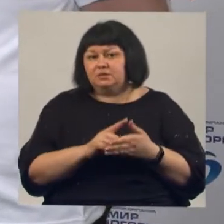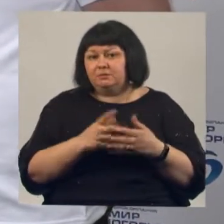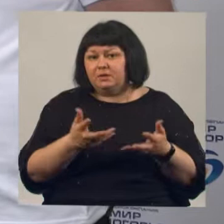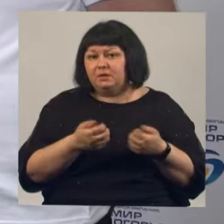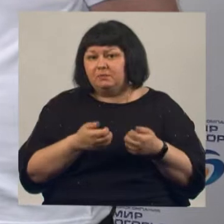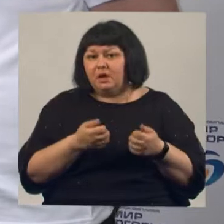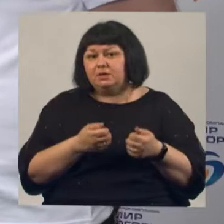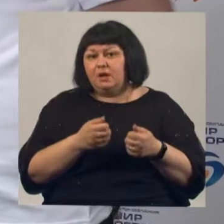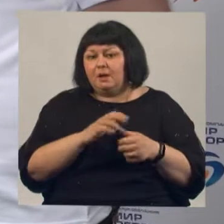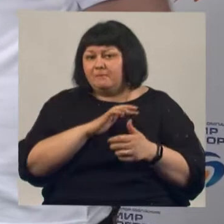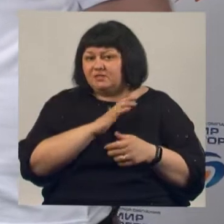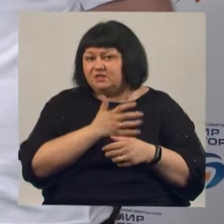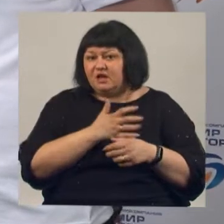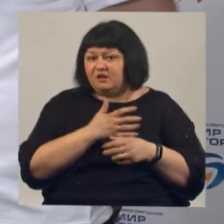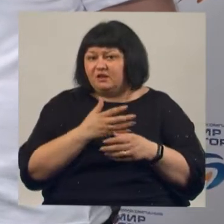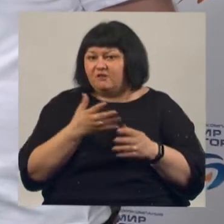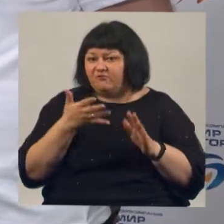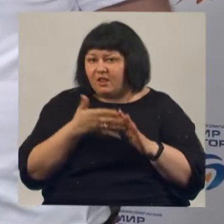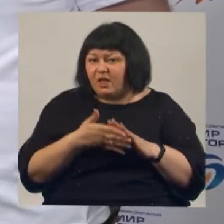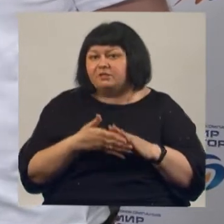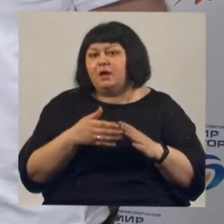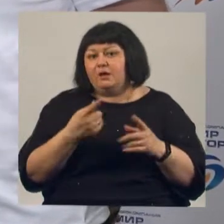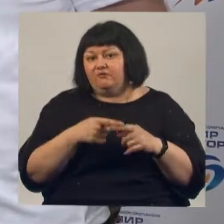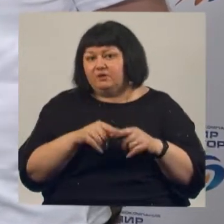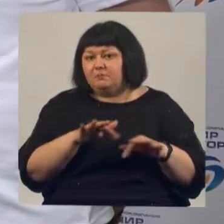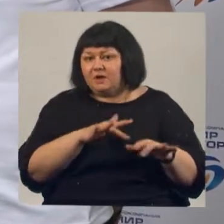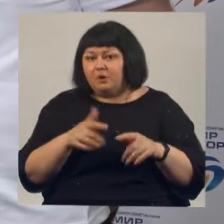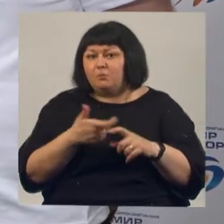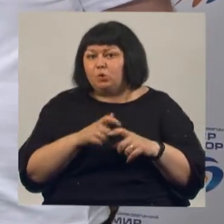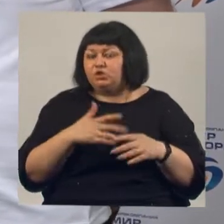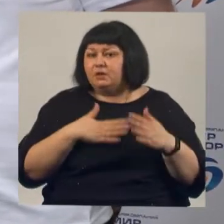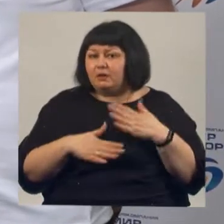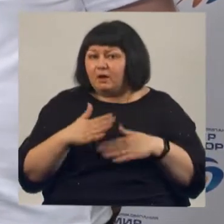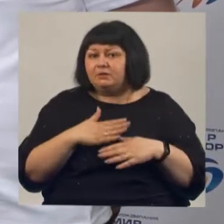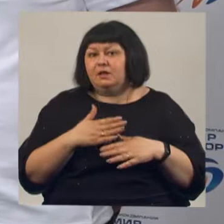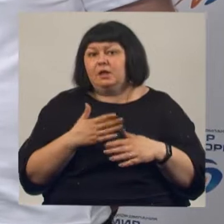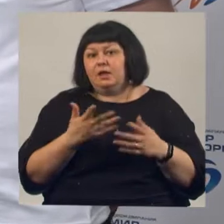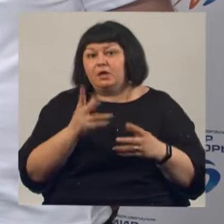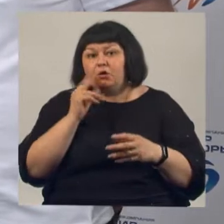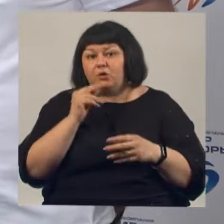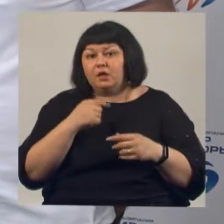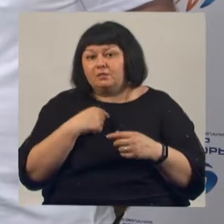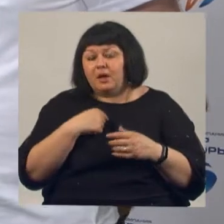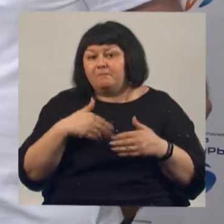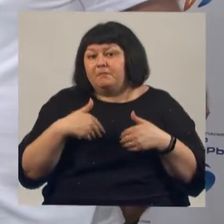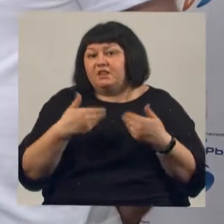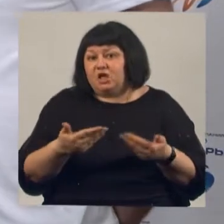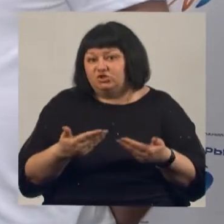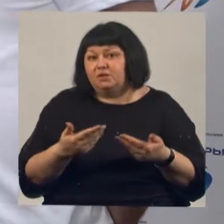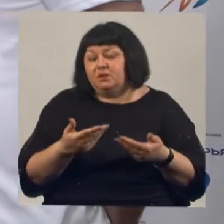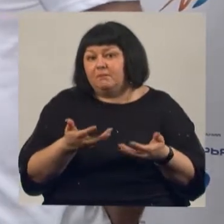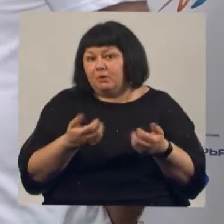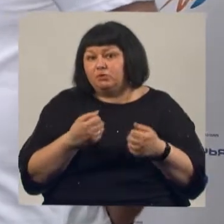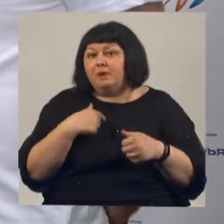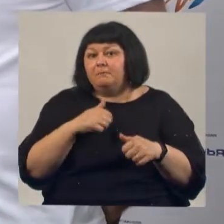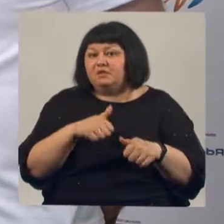посильный вклад в подобного рода мероприятиях. Мы очень рады. И когда нам поступило предложение, мы с нашим главным